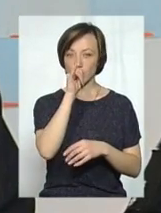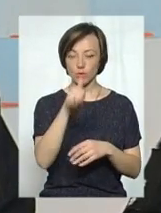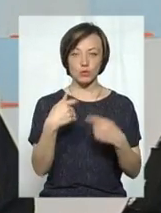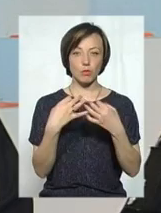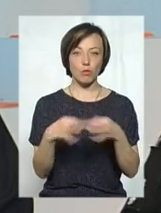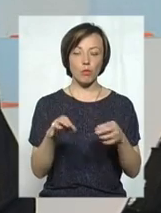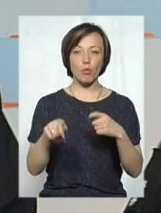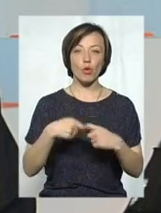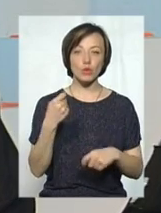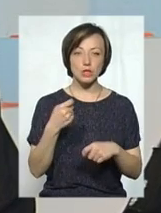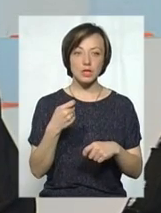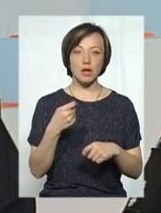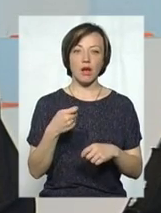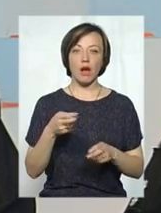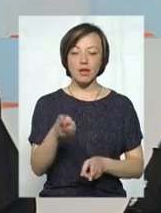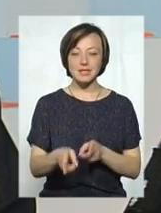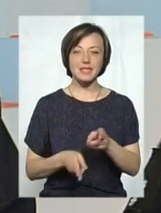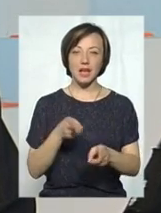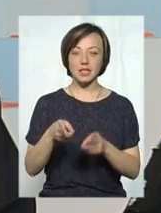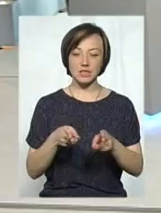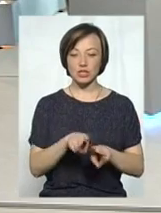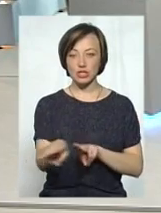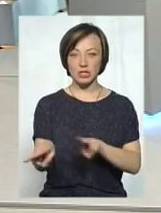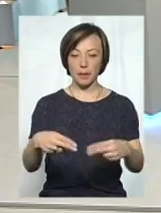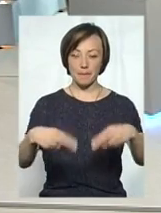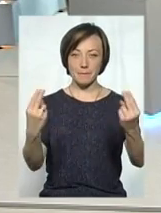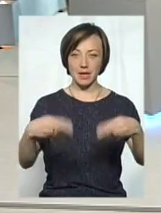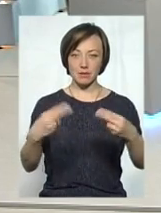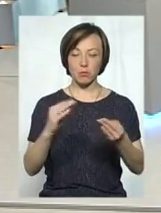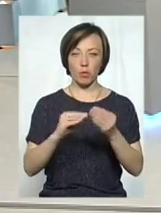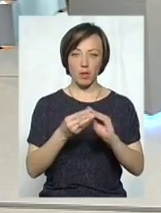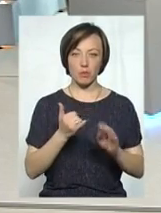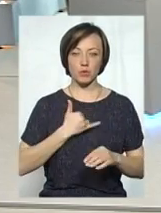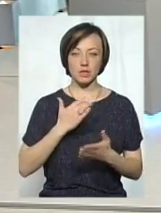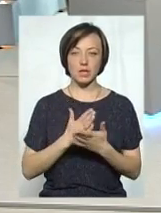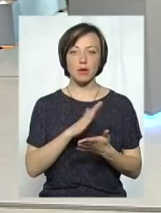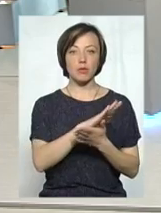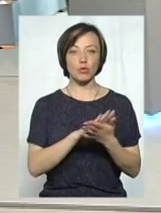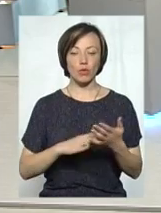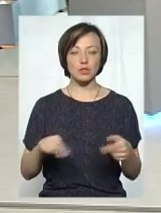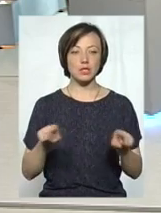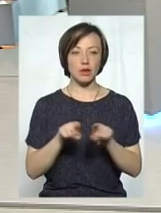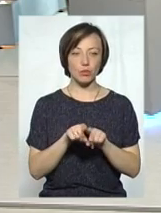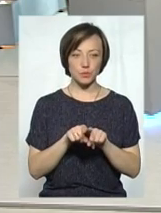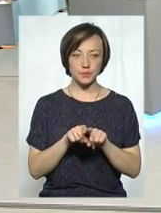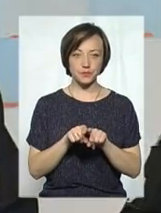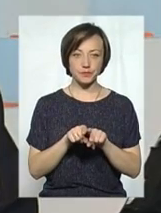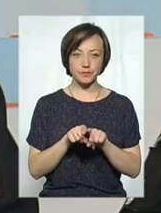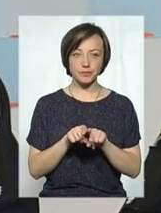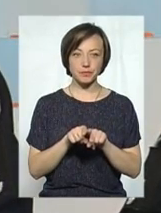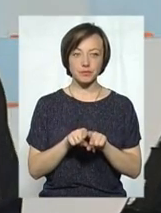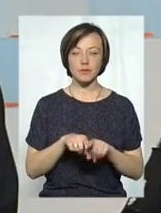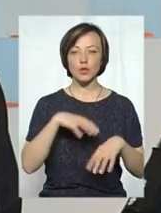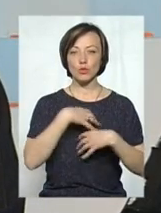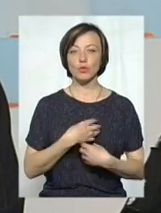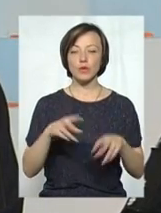порушень під час переїзду, залізничних переїздів, що теж у нас є проблема. І продовжуючи таку досить